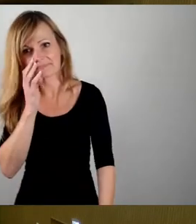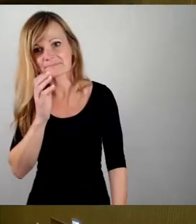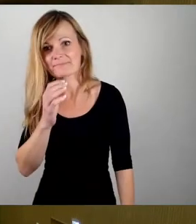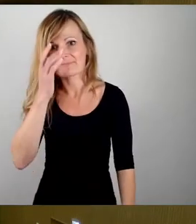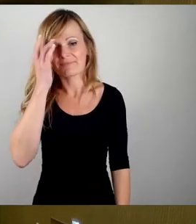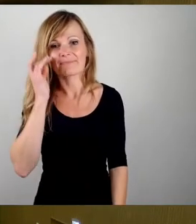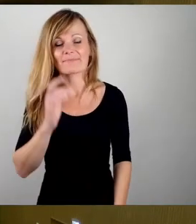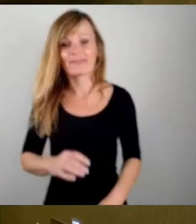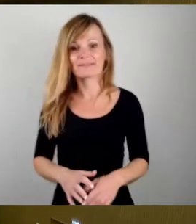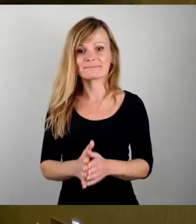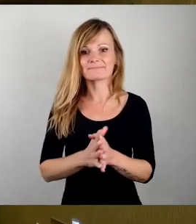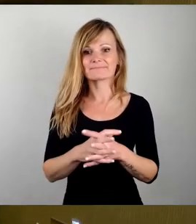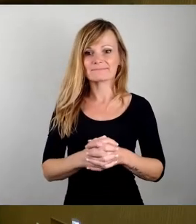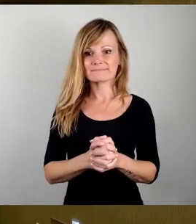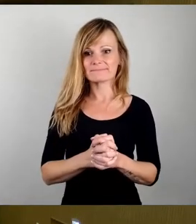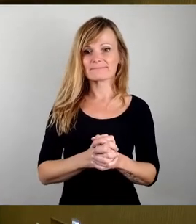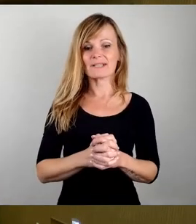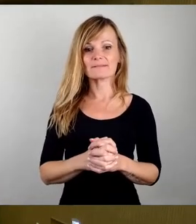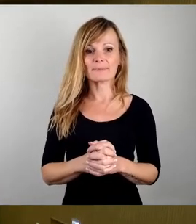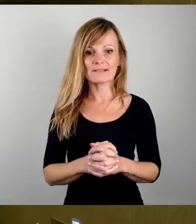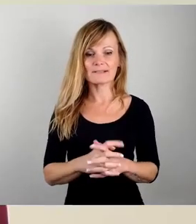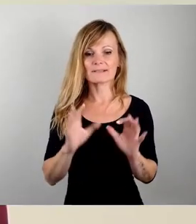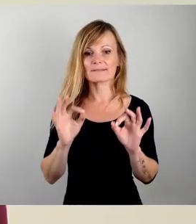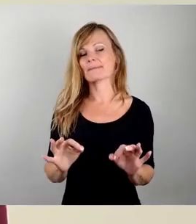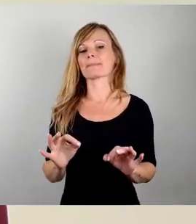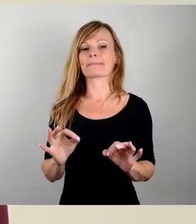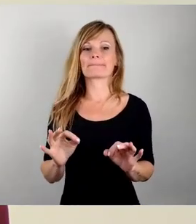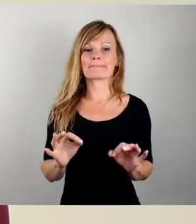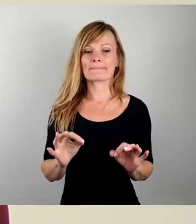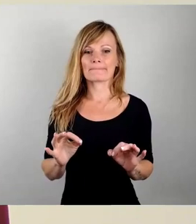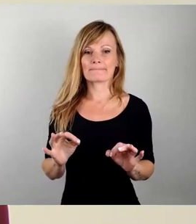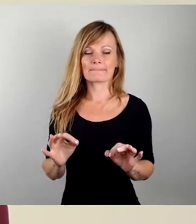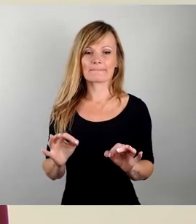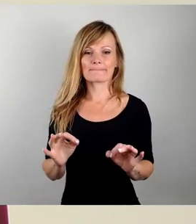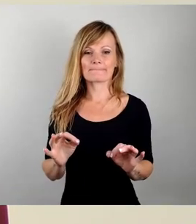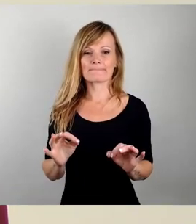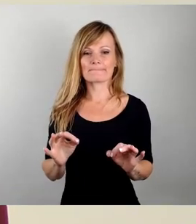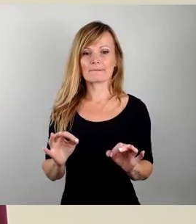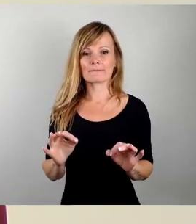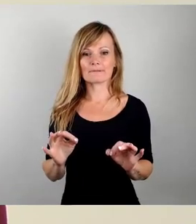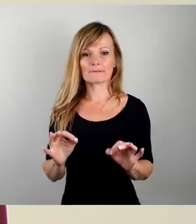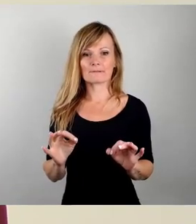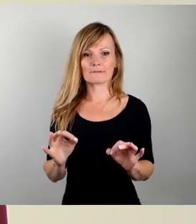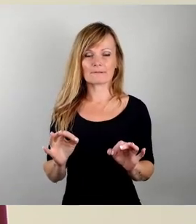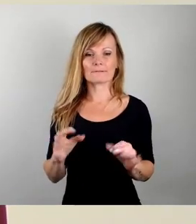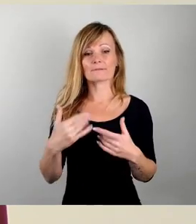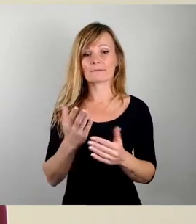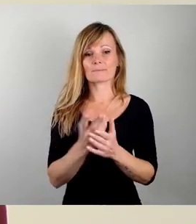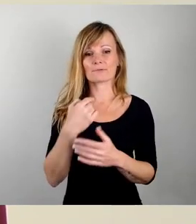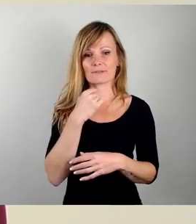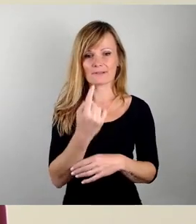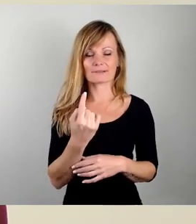will vielleicht auf ein paar Punkte eingehen, weil sie hier wirklich verzerrt dargestellt worden sind. Es ist schon gesagt worden, dass der